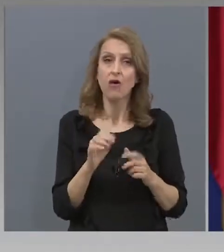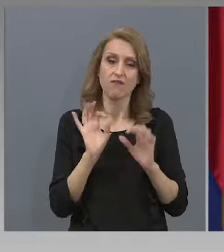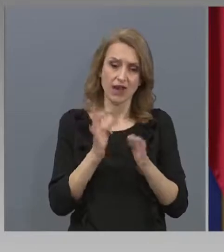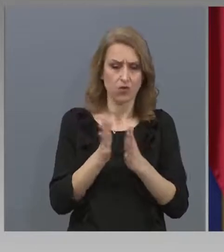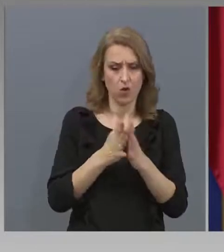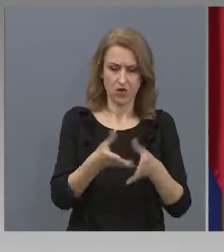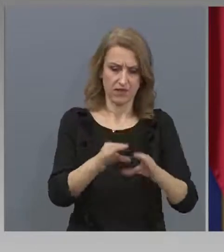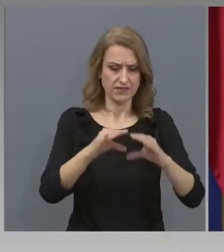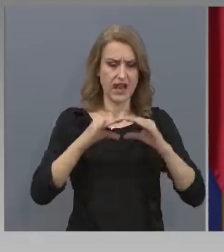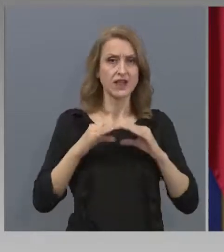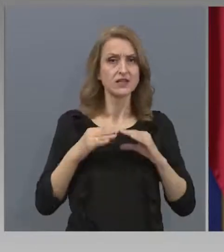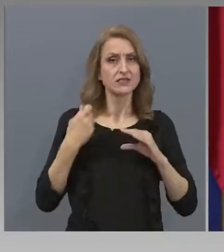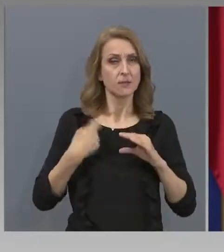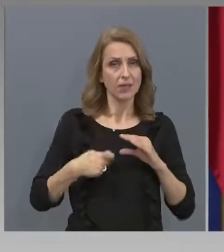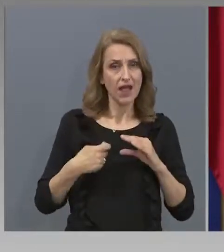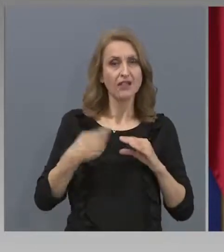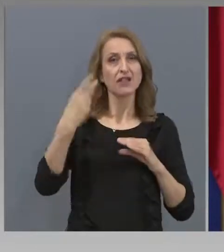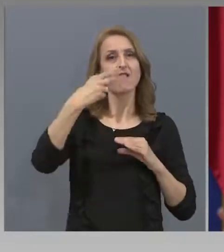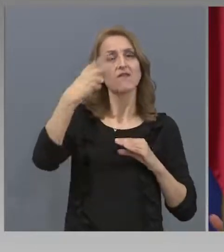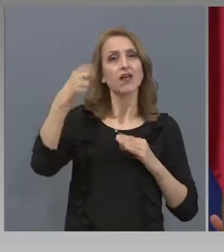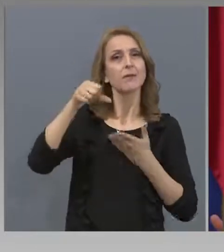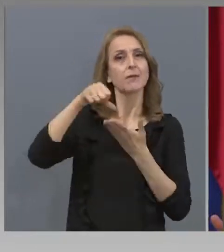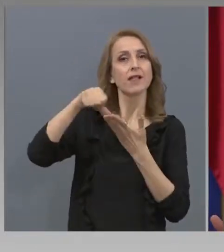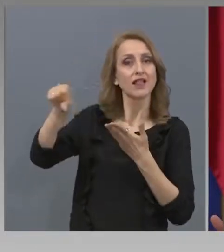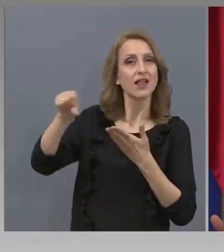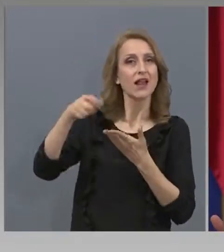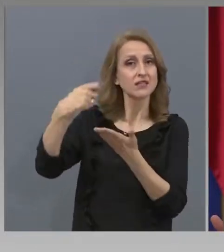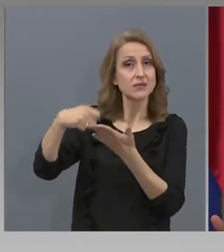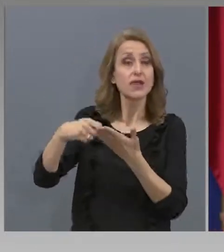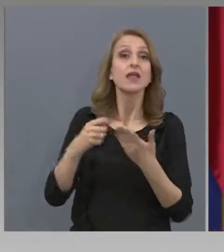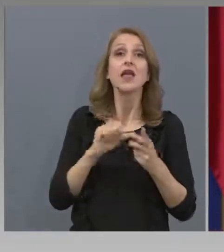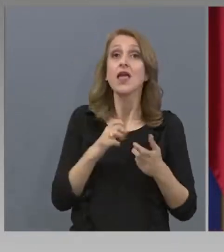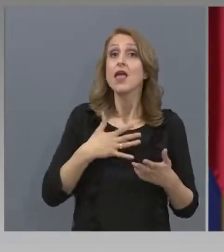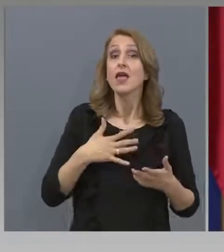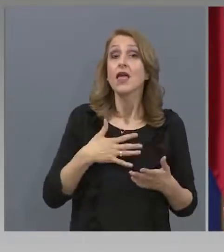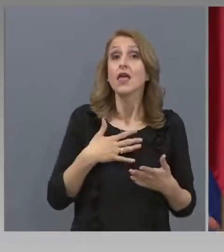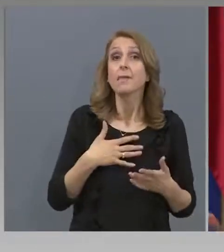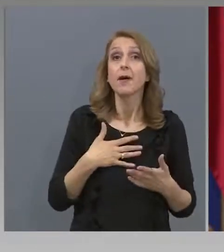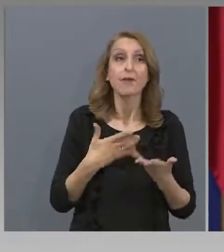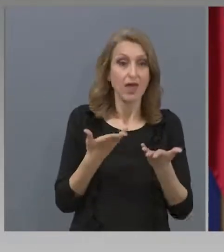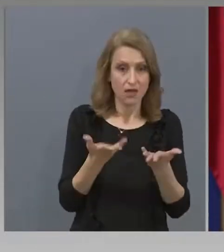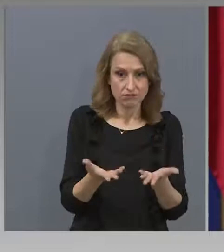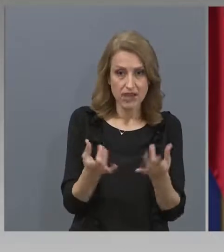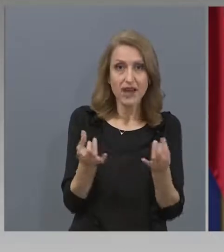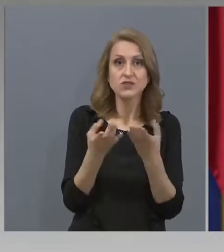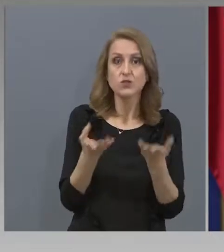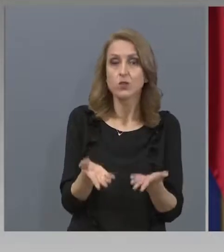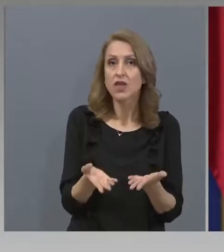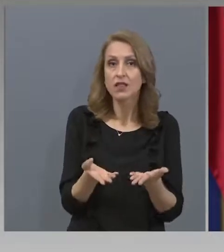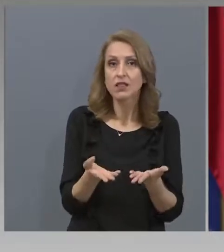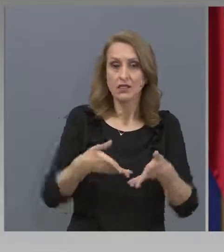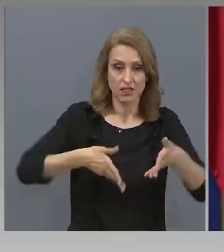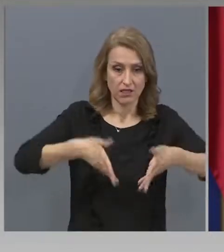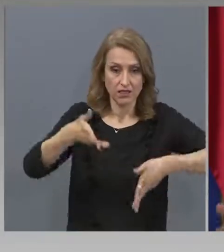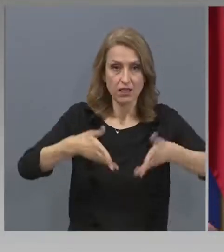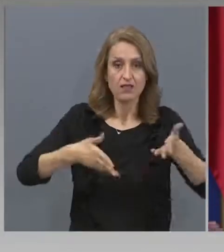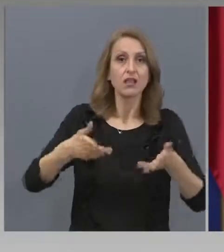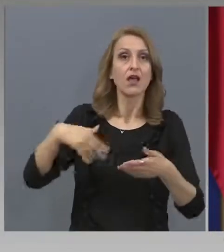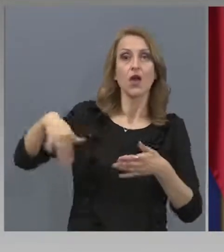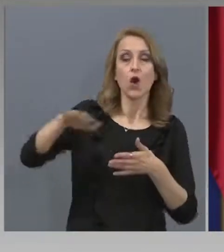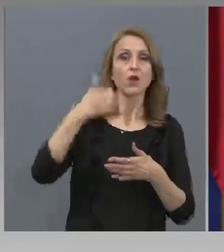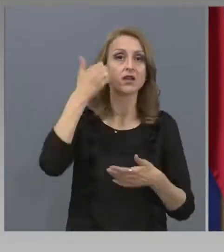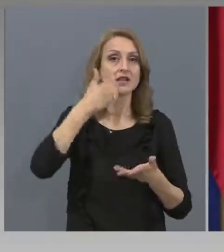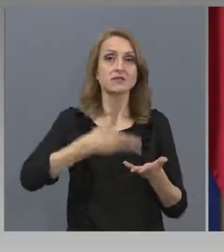заплатите, фирмите да са платили данъци, имаме продукт, обществено благо, което мога да се ползва от всички. Тази тема е